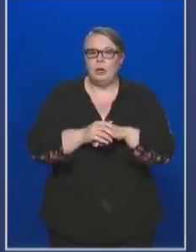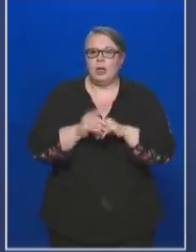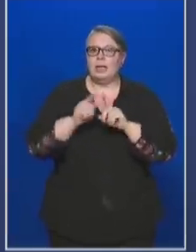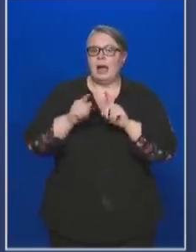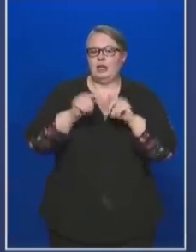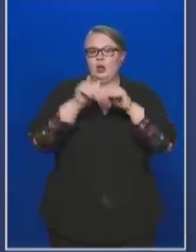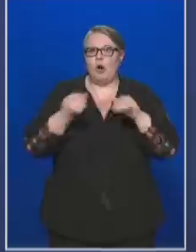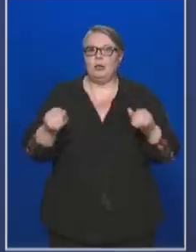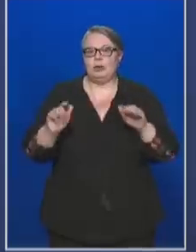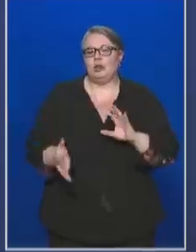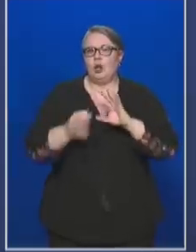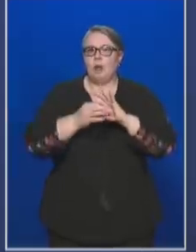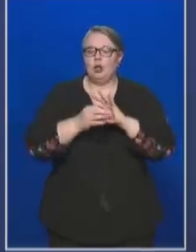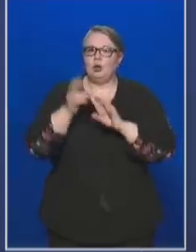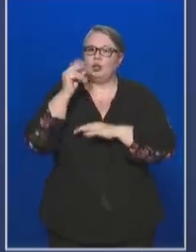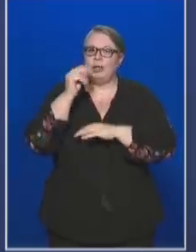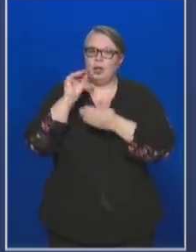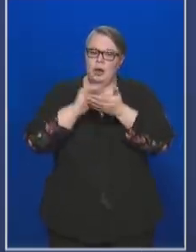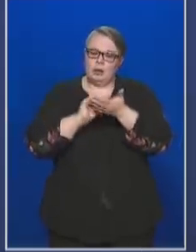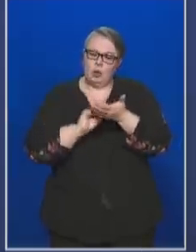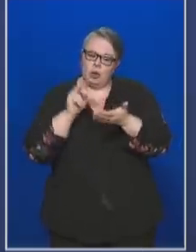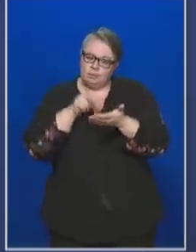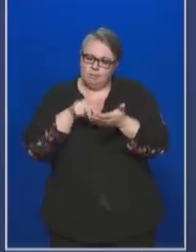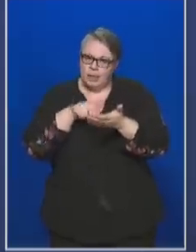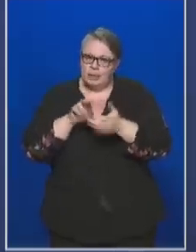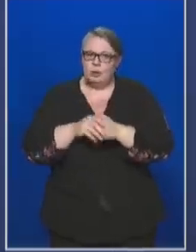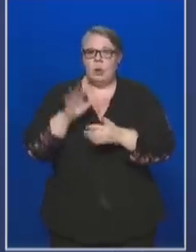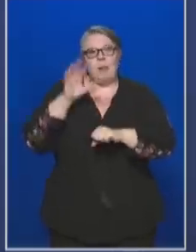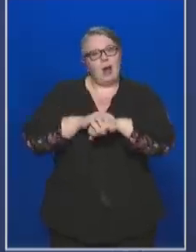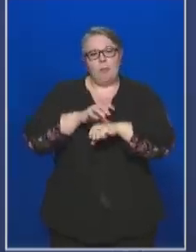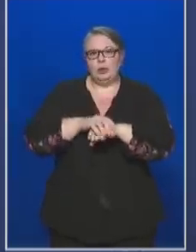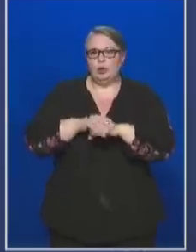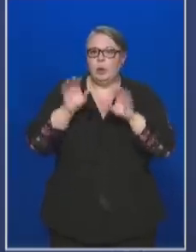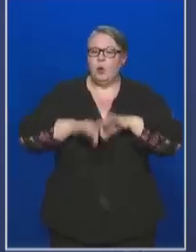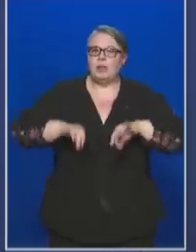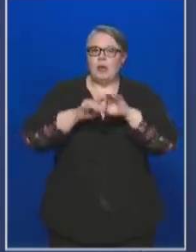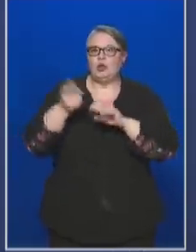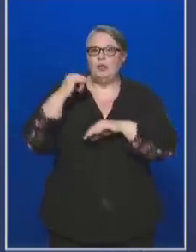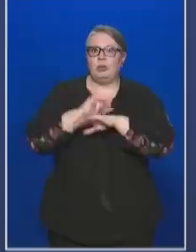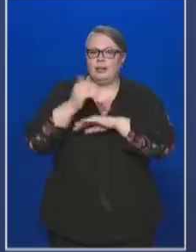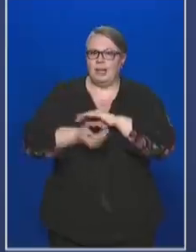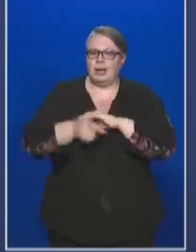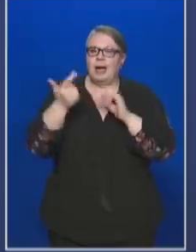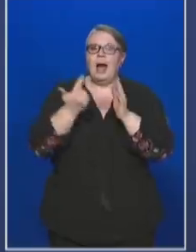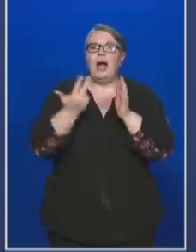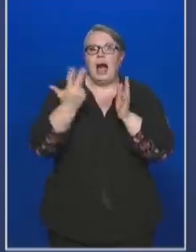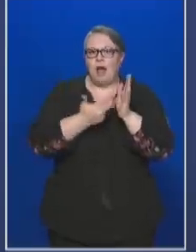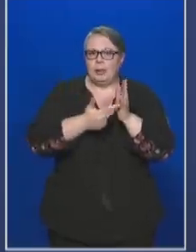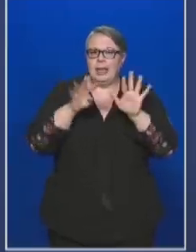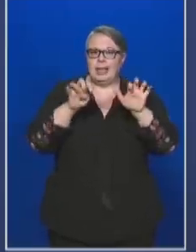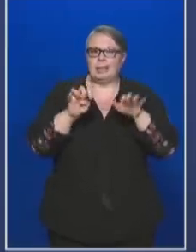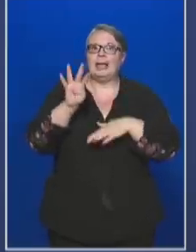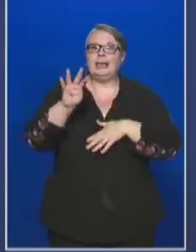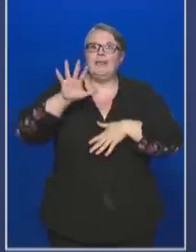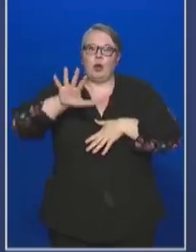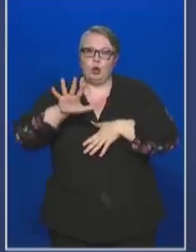kiárási korlátozással összefüggő rendőri adatainkat. Megállapítottuk, hogy országosan az elmúlt hétvégén 3945